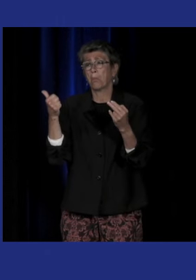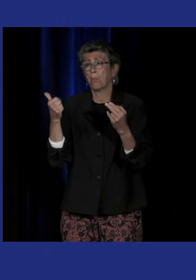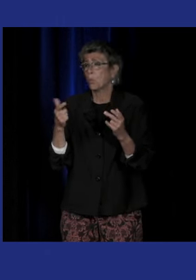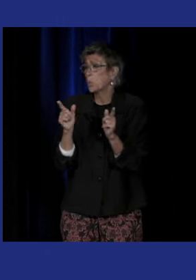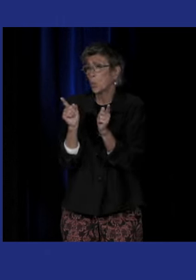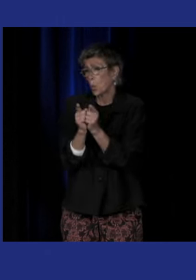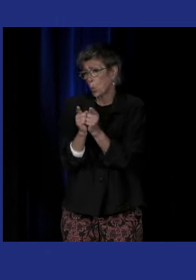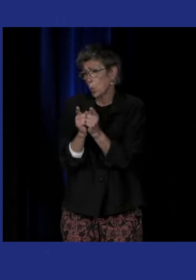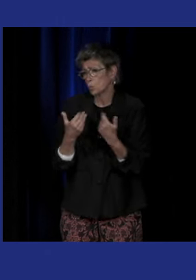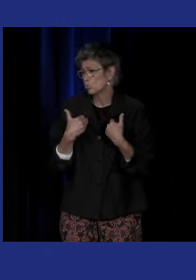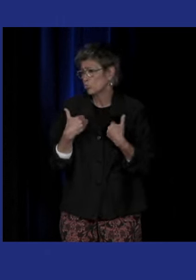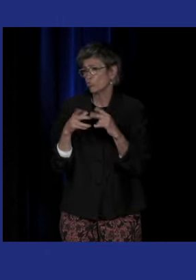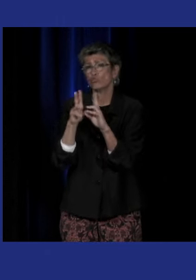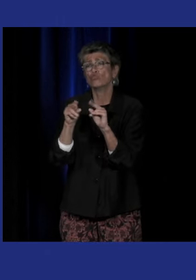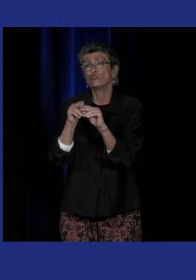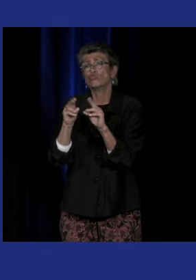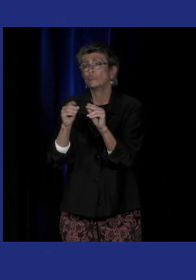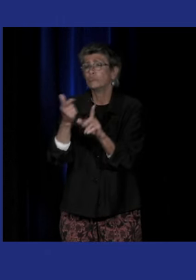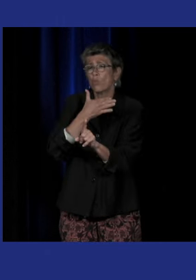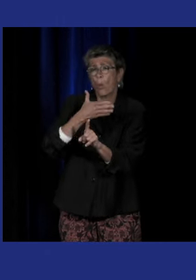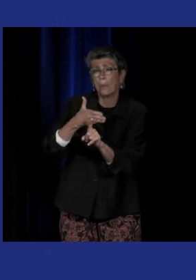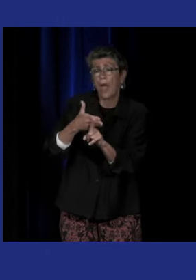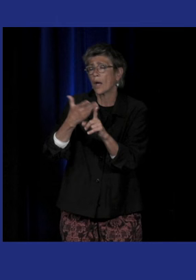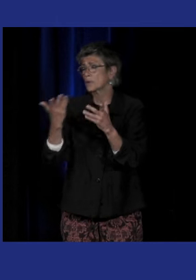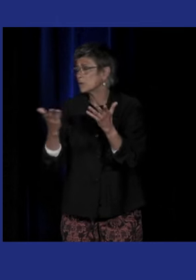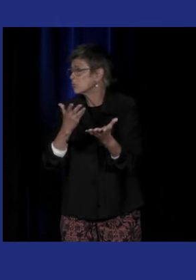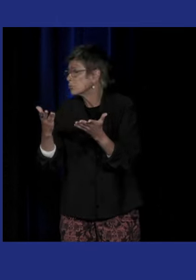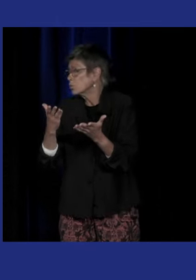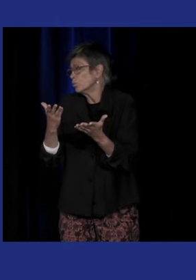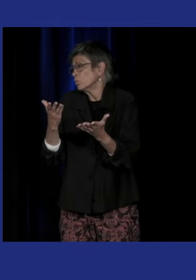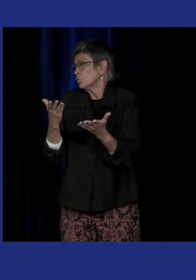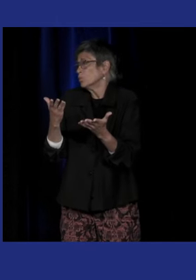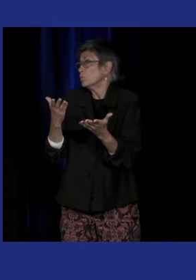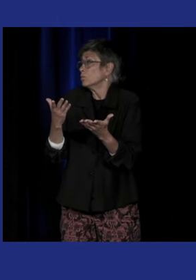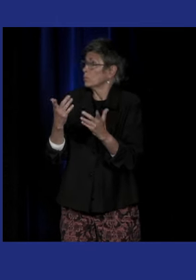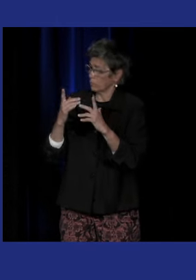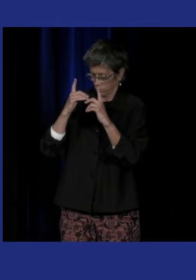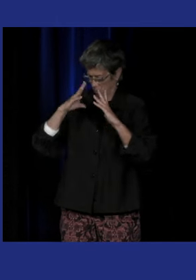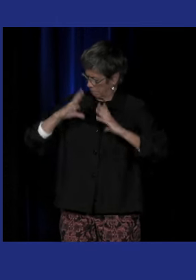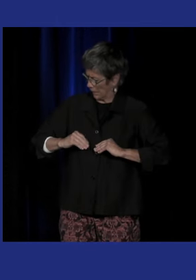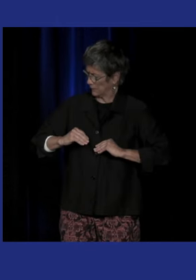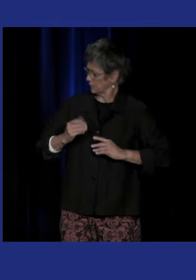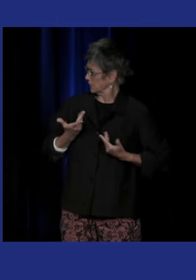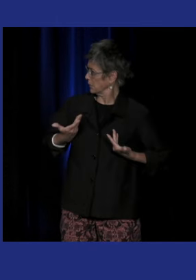introduction très brève pour situer un peu la question. Au moins, situer d'où nous parlons.